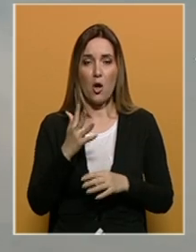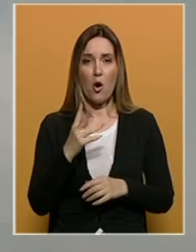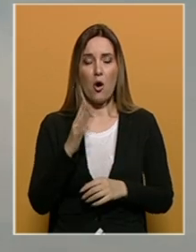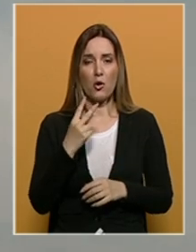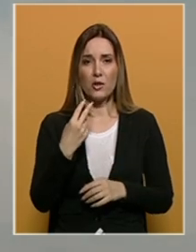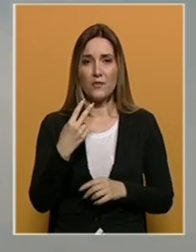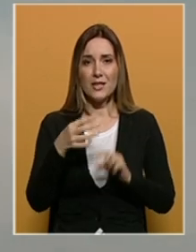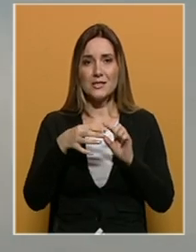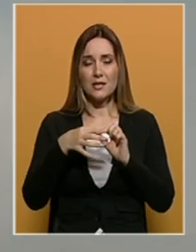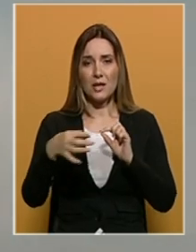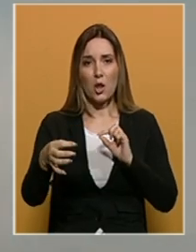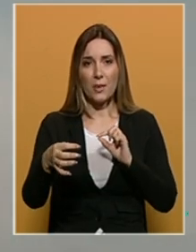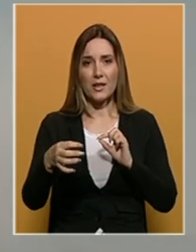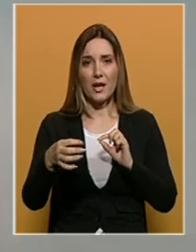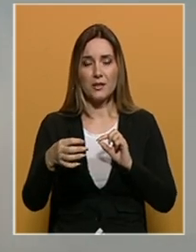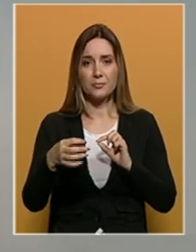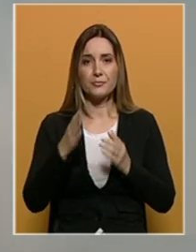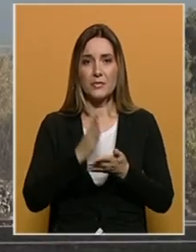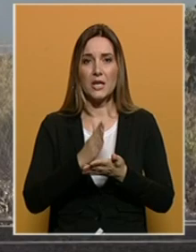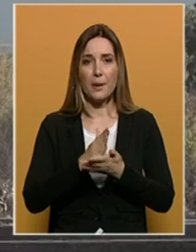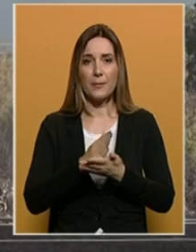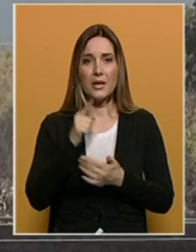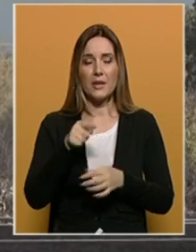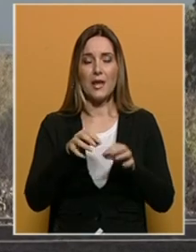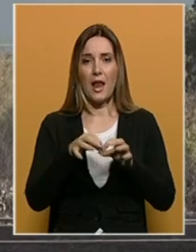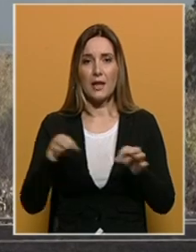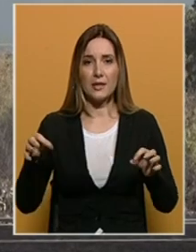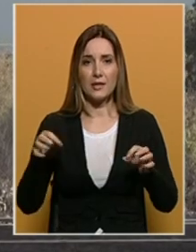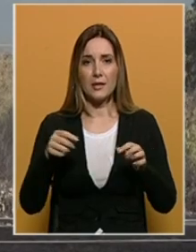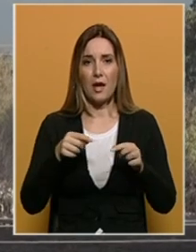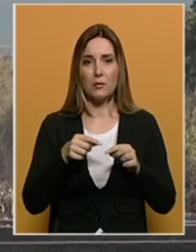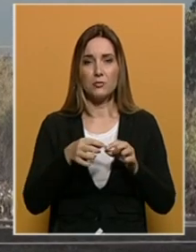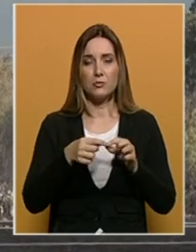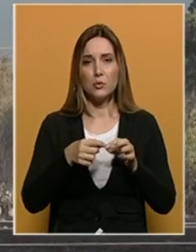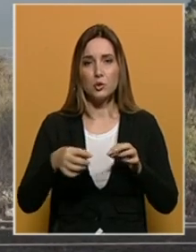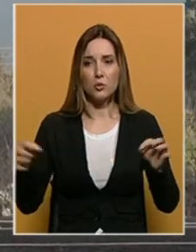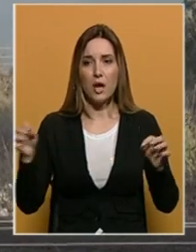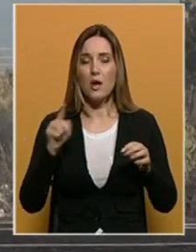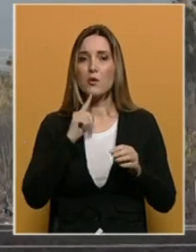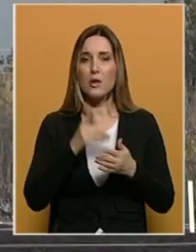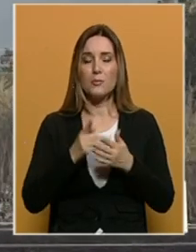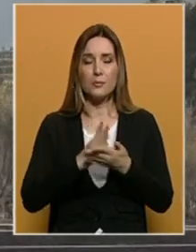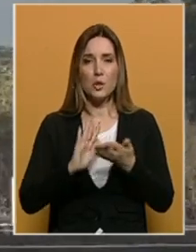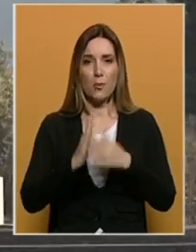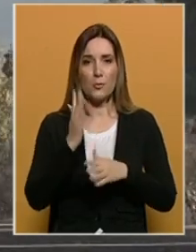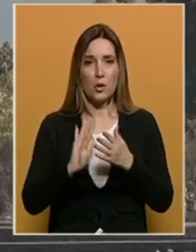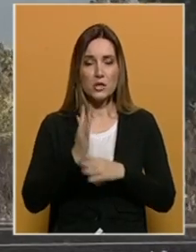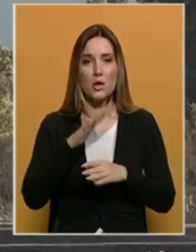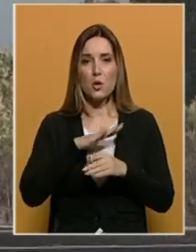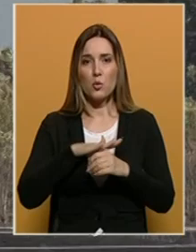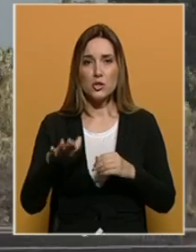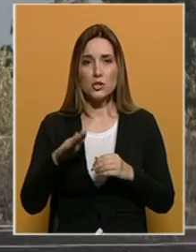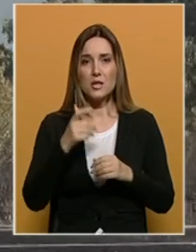20 kilometara je bila ta linija duga na kojoj je harao taj požar. Uništene su